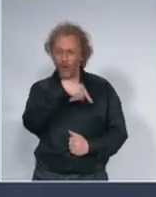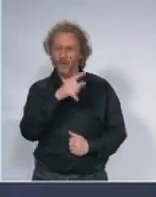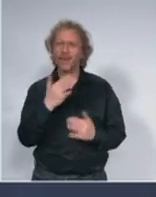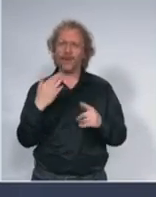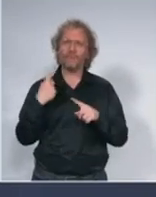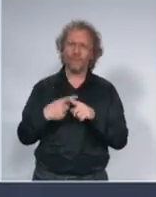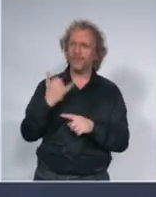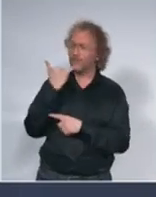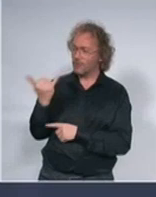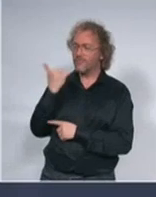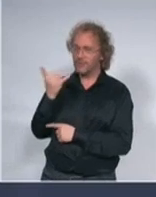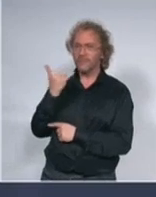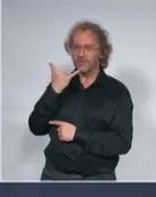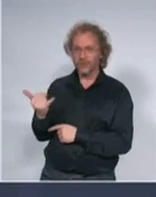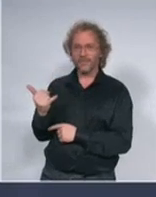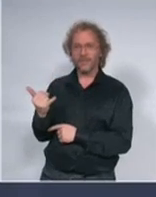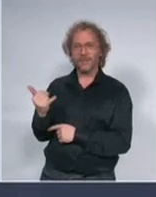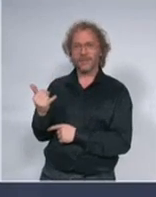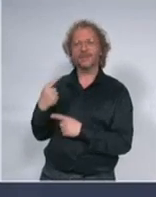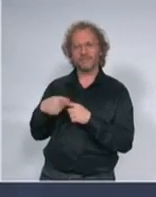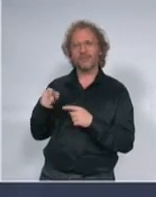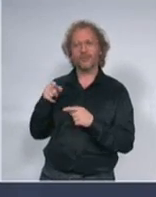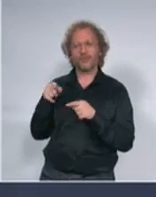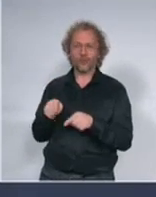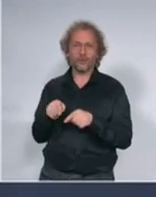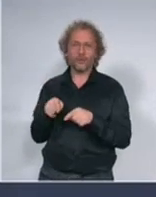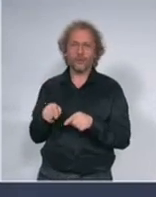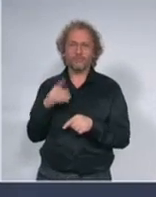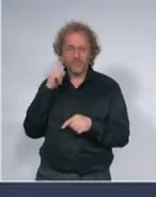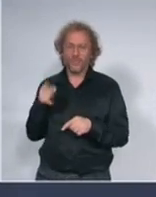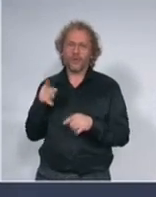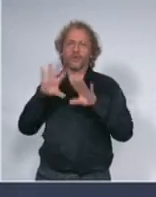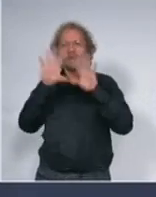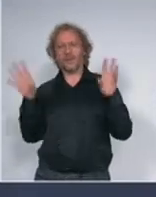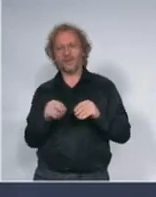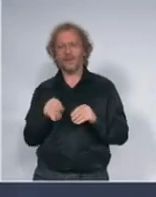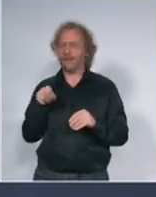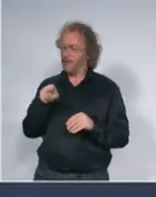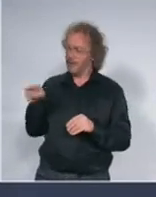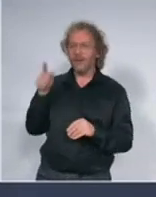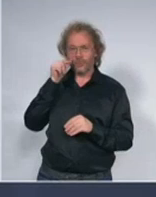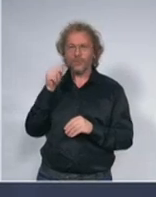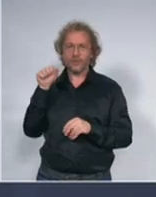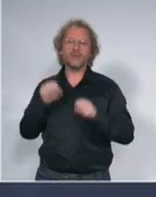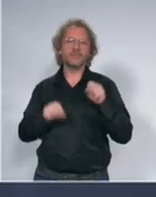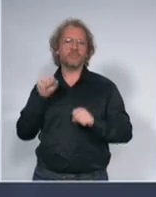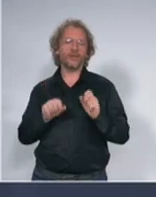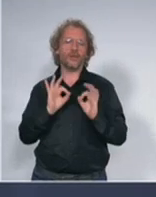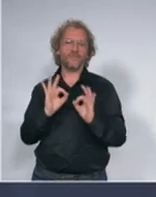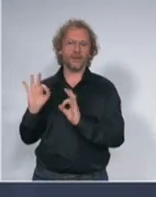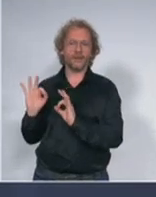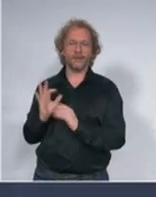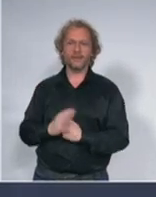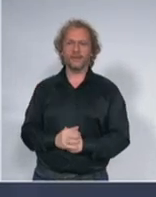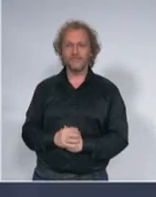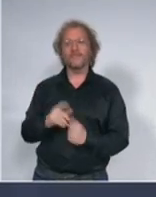i zbog toga su generalno mislim su zaista ti ljudi su disciplinovani što se tiče policijskog